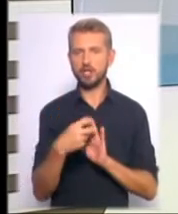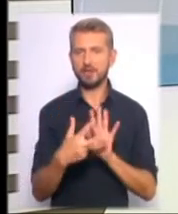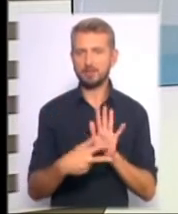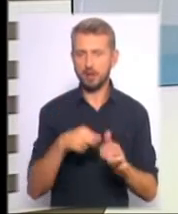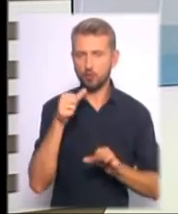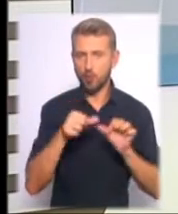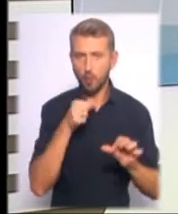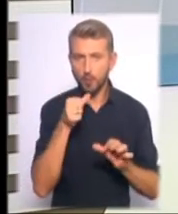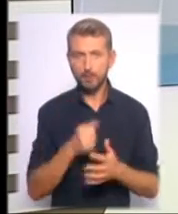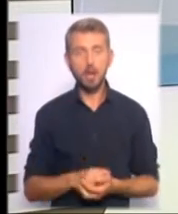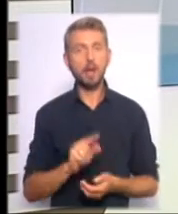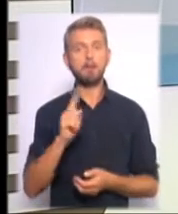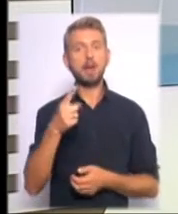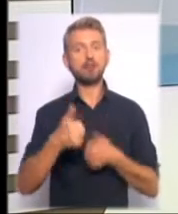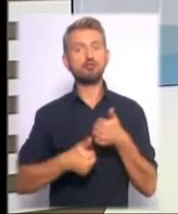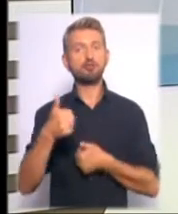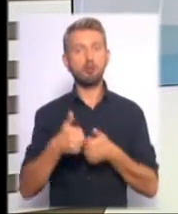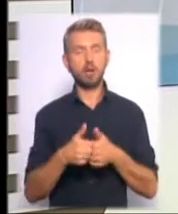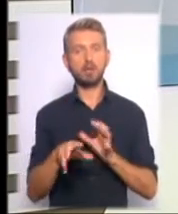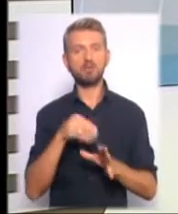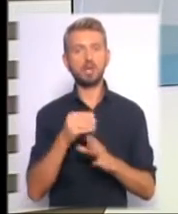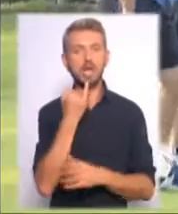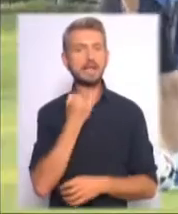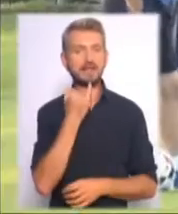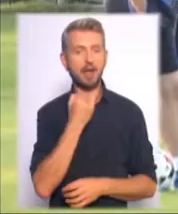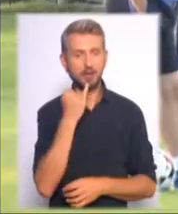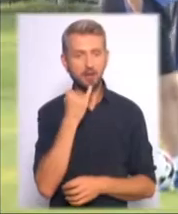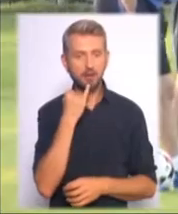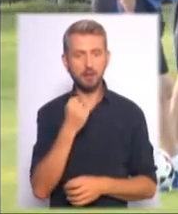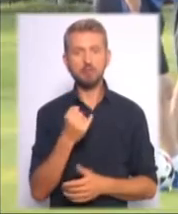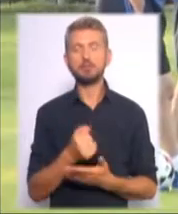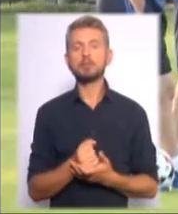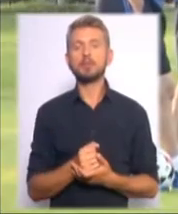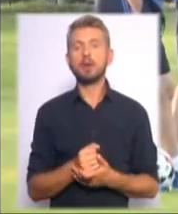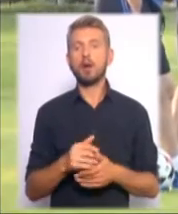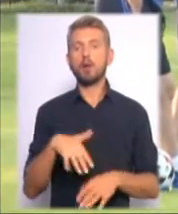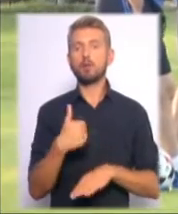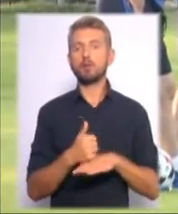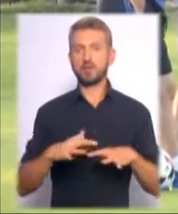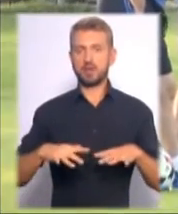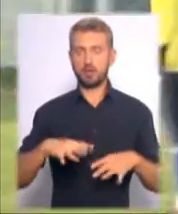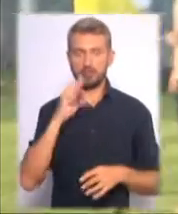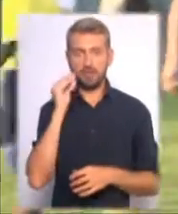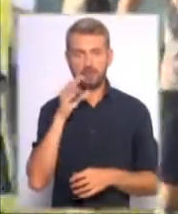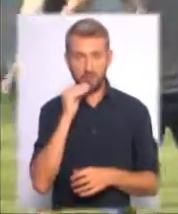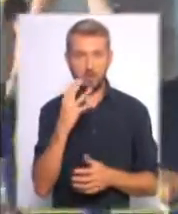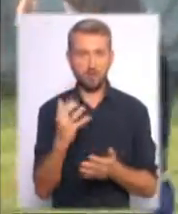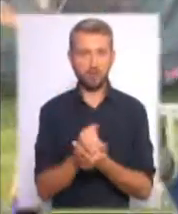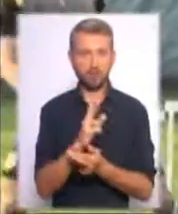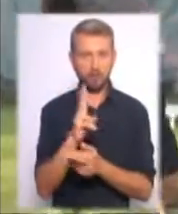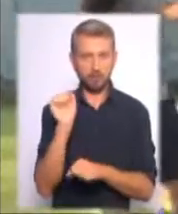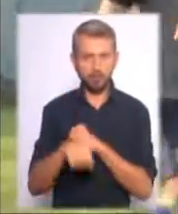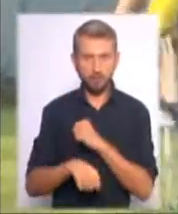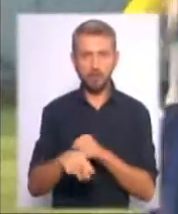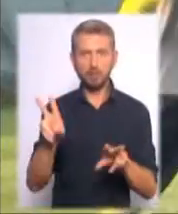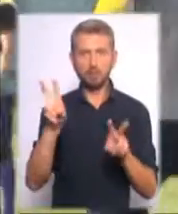року. Перший суперник збірної Ісландії зброю проти цієї команди головний тренер українців Андрій Шевченко, схоже, знайшов і охристив